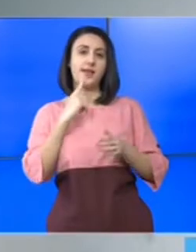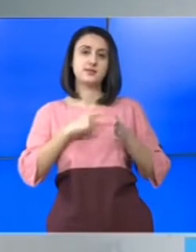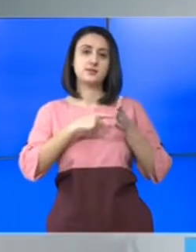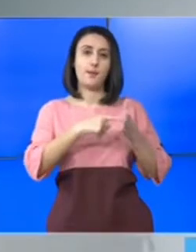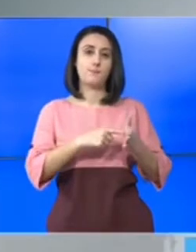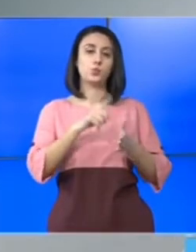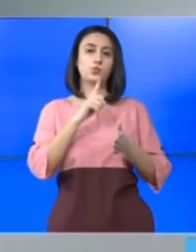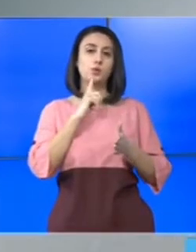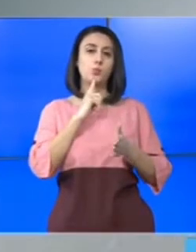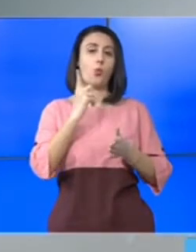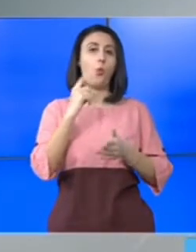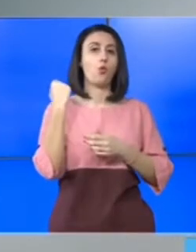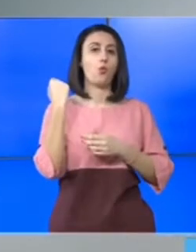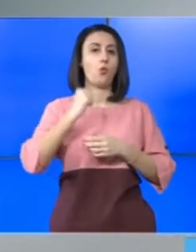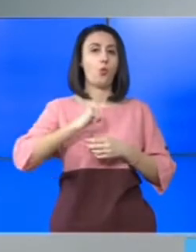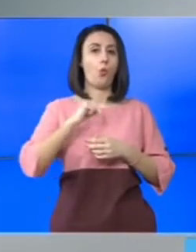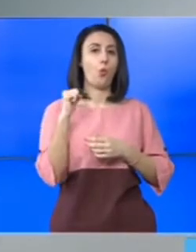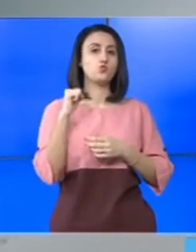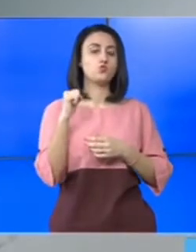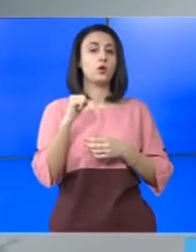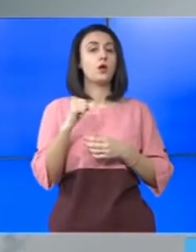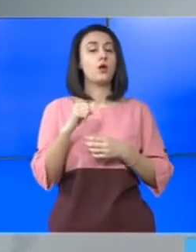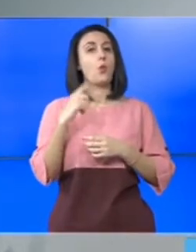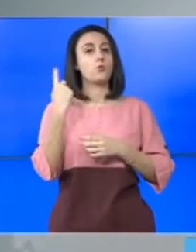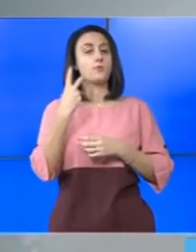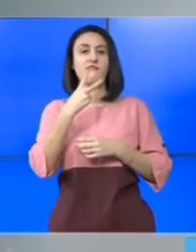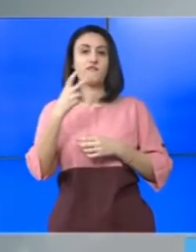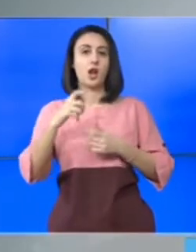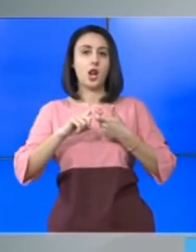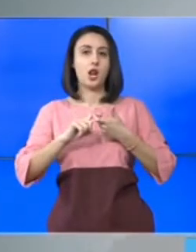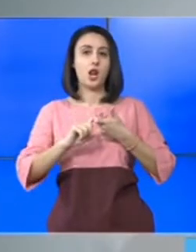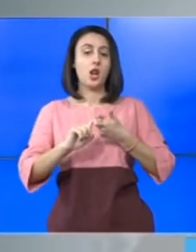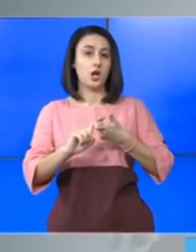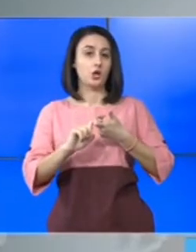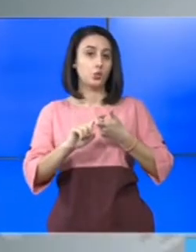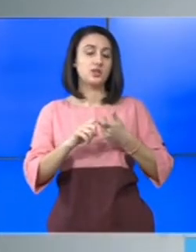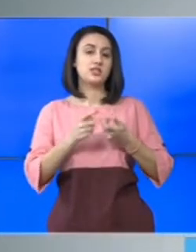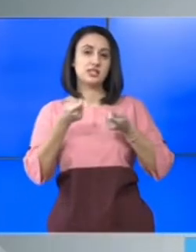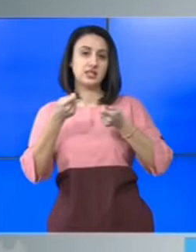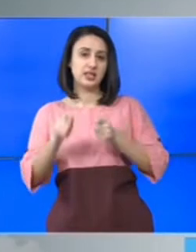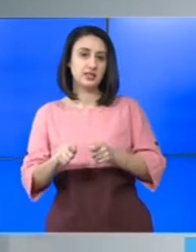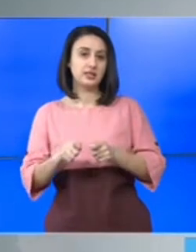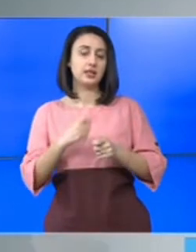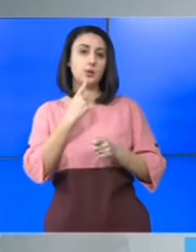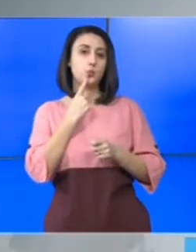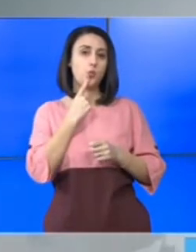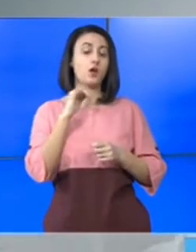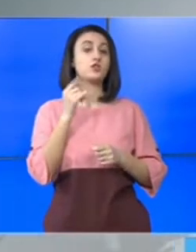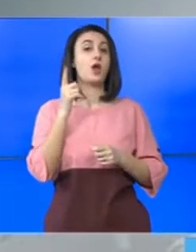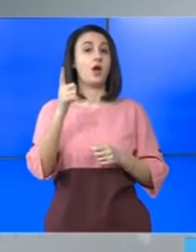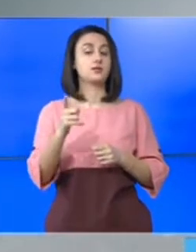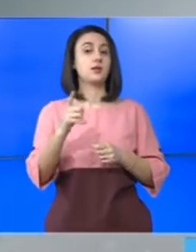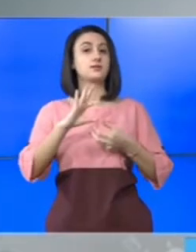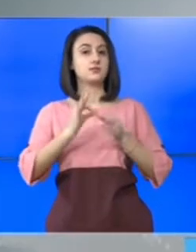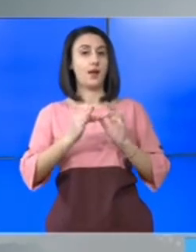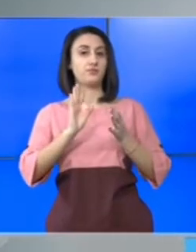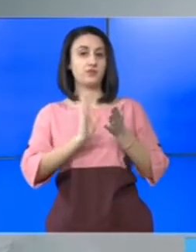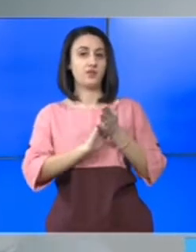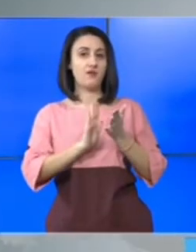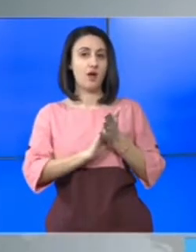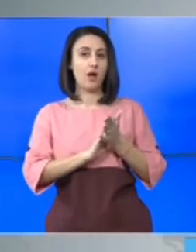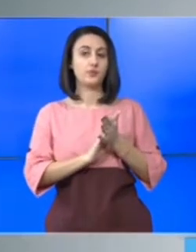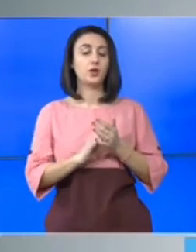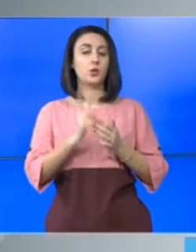a unei comune perii urbane, fără să se carantineze și Timișoara și asta a dus de fapt la